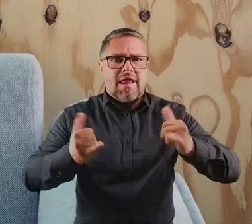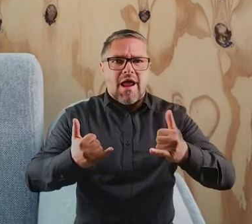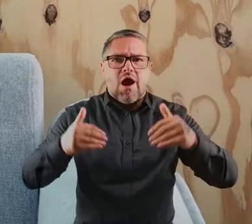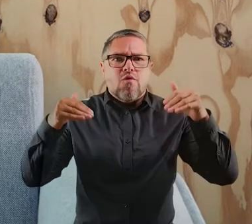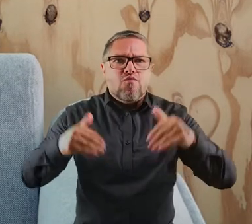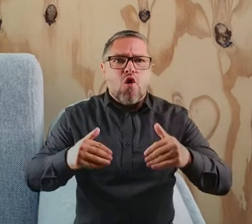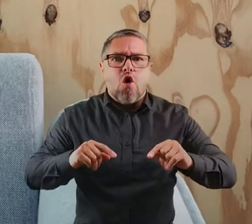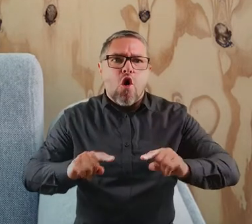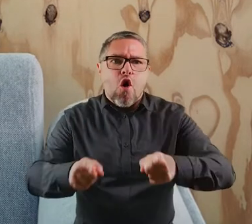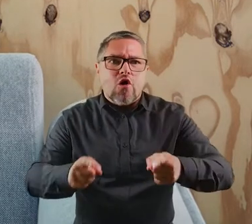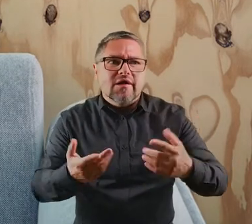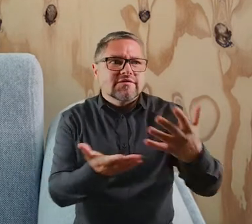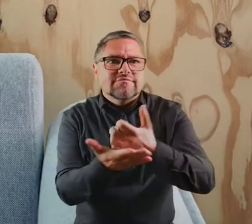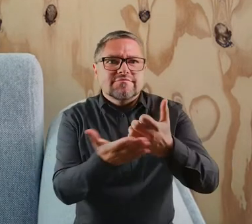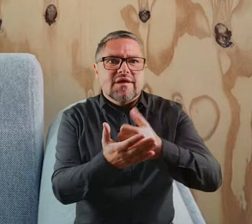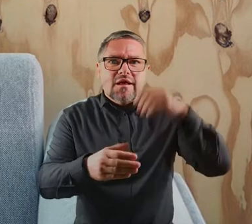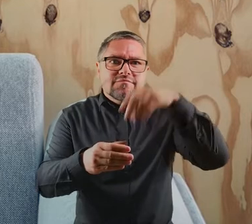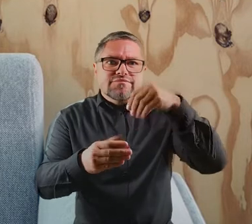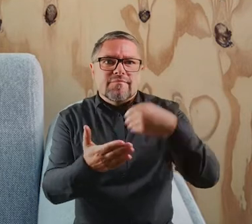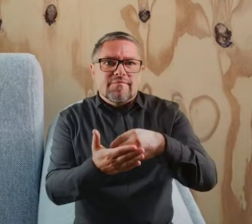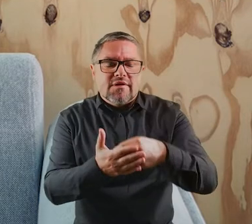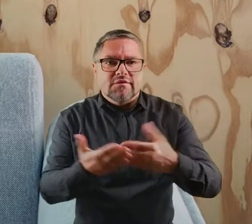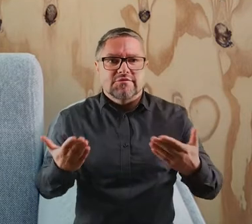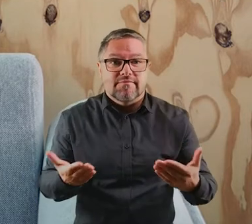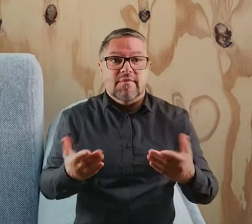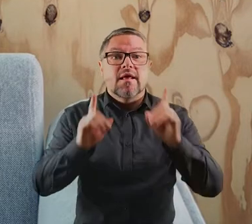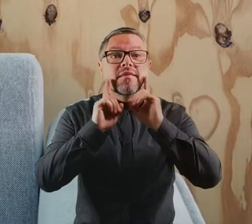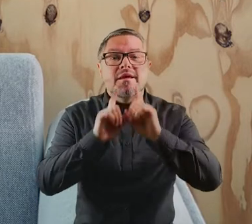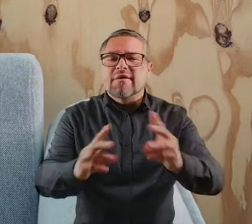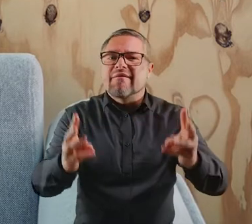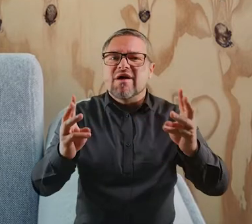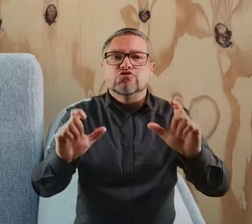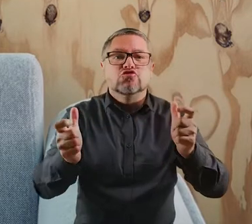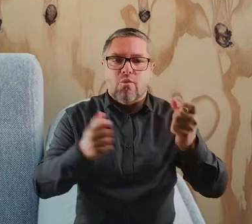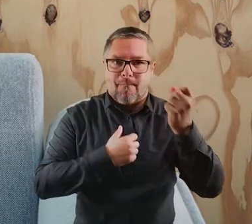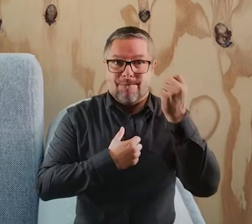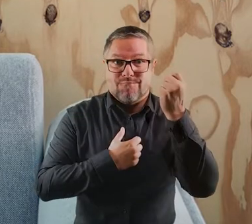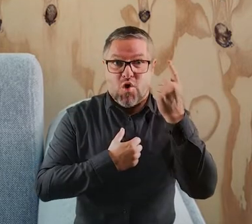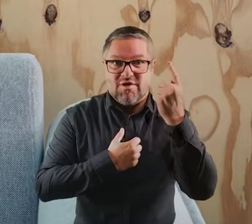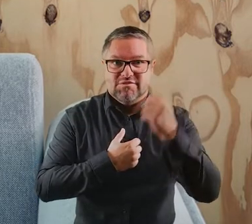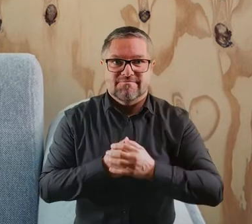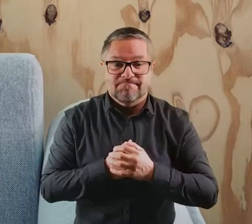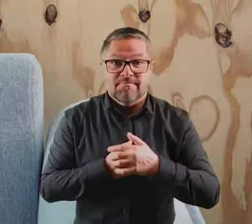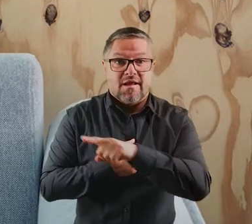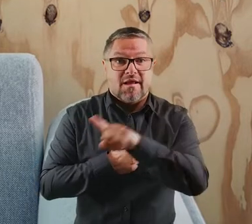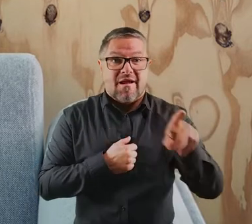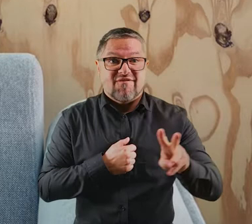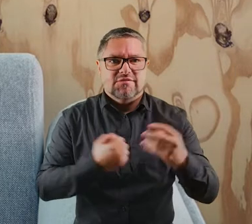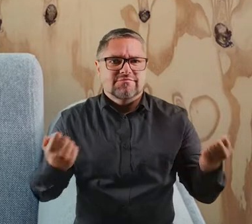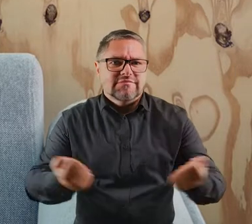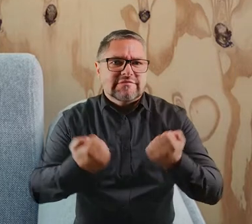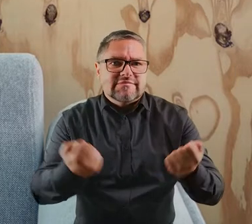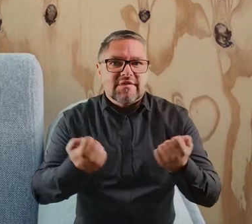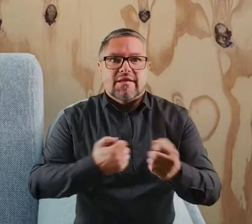się, jak mogą zorganizować zbiórkę. Tak naprawdę najważniejszy jest pomysł. Państwa